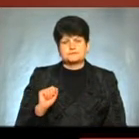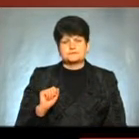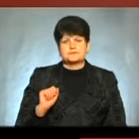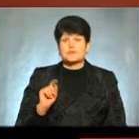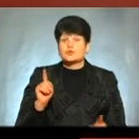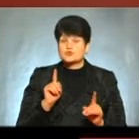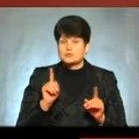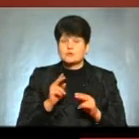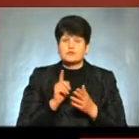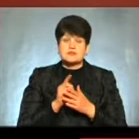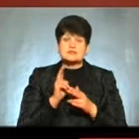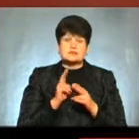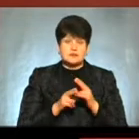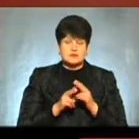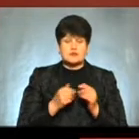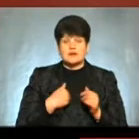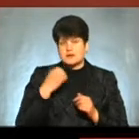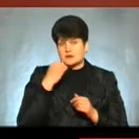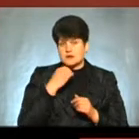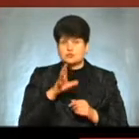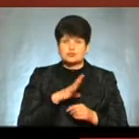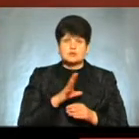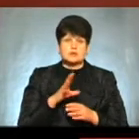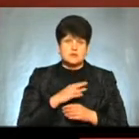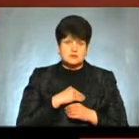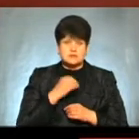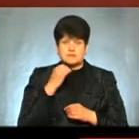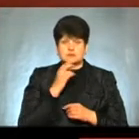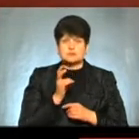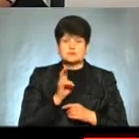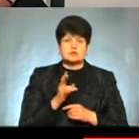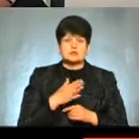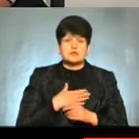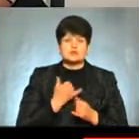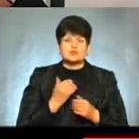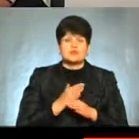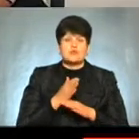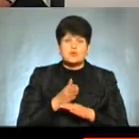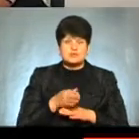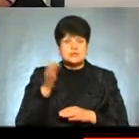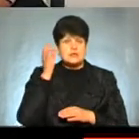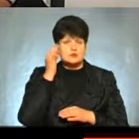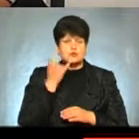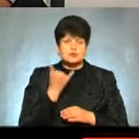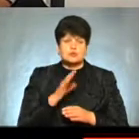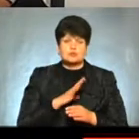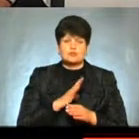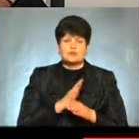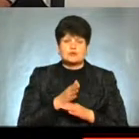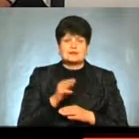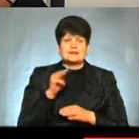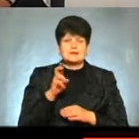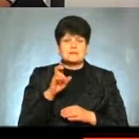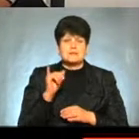Що ж, мусимо завершувати, я дякую, що були з нами, дякую, що завітали до нас сьогодні в гості Нагадую, гостями сьогодні були Тетяна